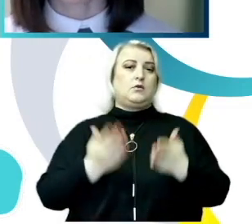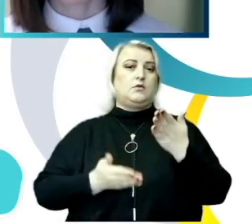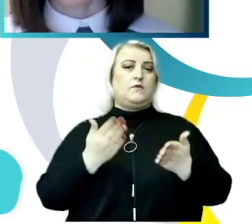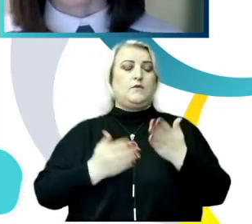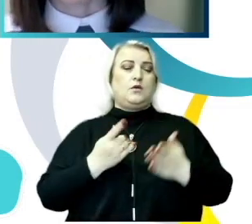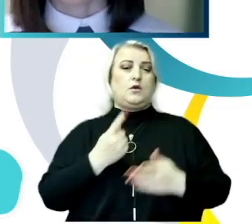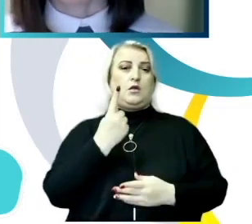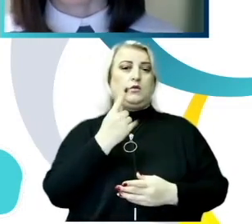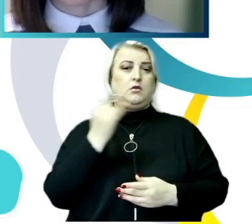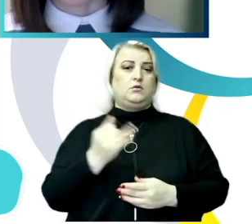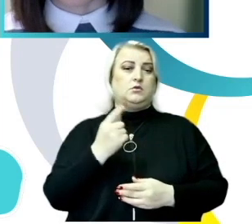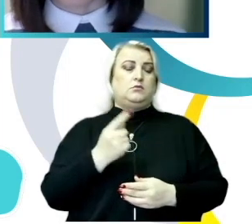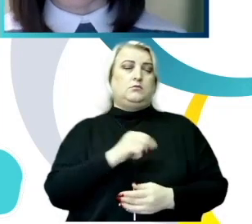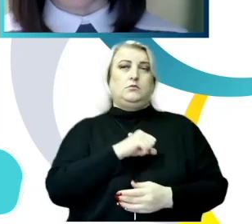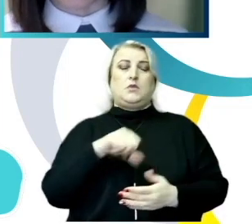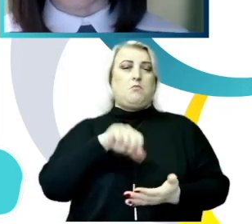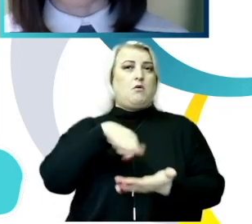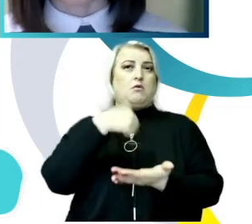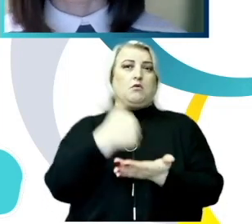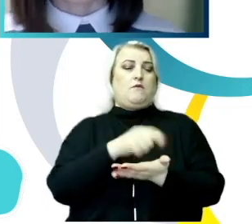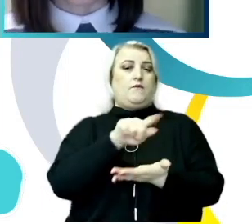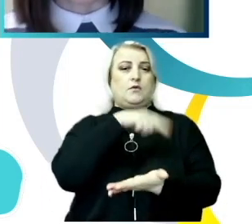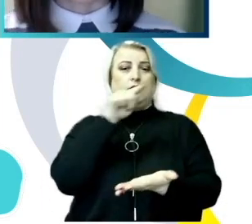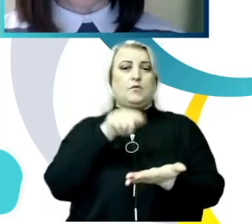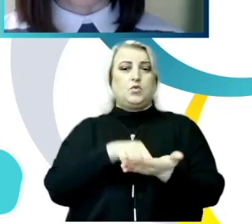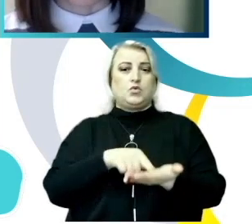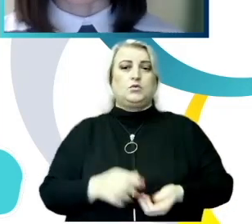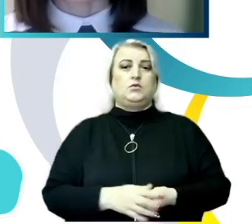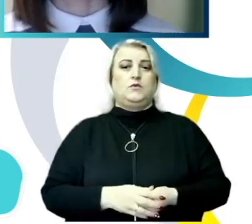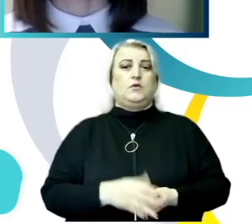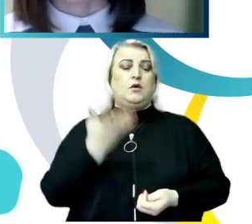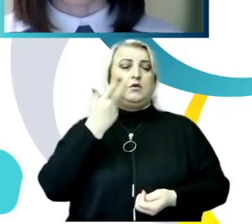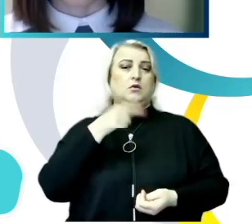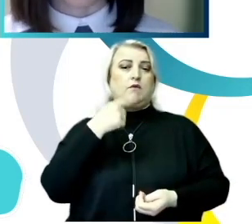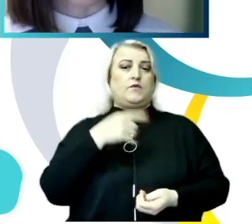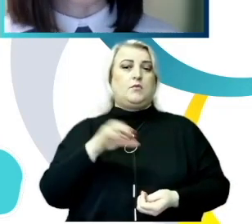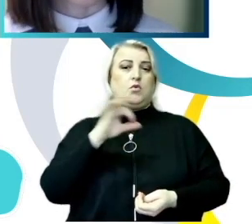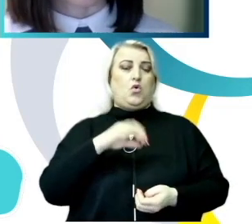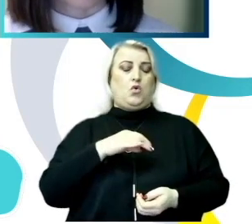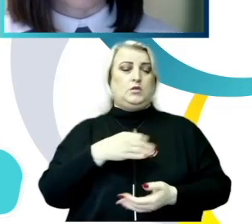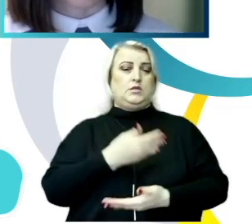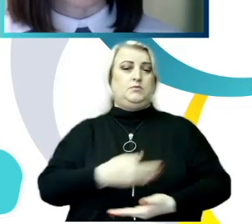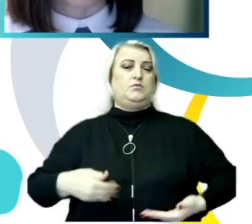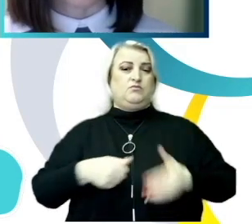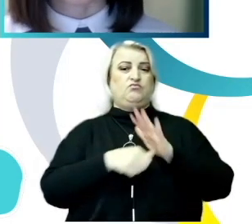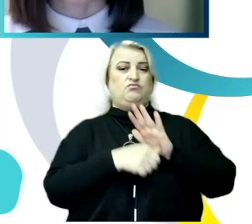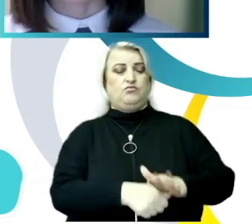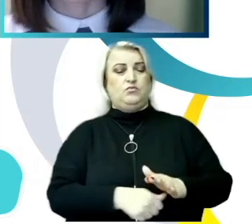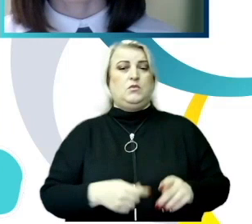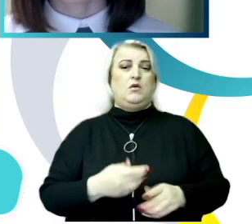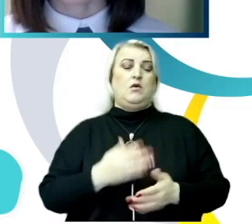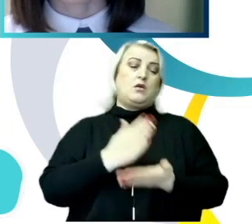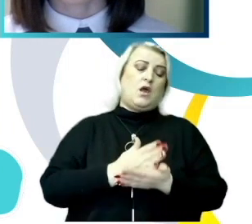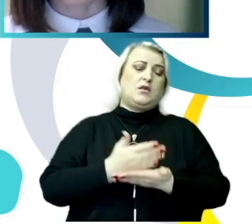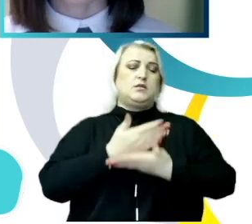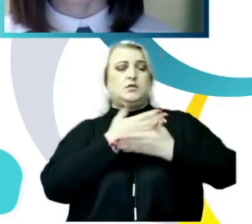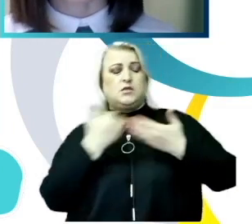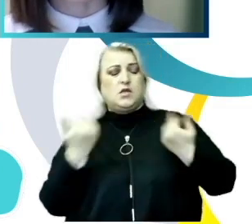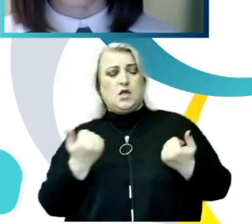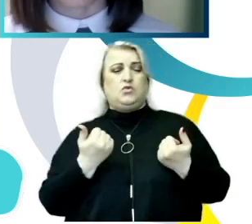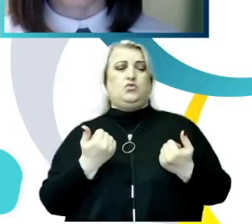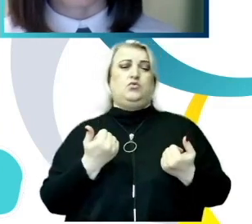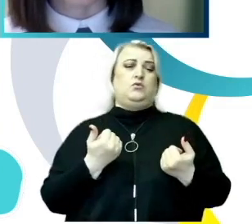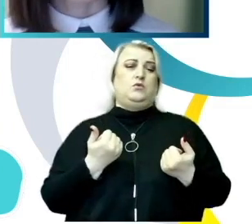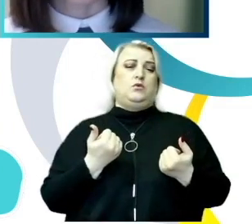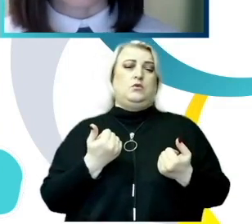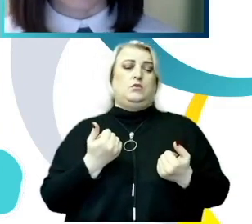dintre principalele întrebări atunci când vorbim despre hărțurii sexuale. Este ea sau nu este în instituțiile de educație și